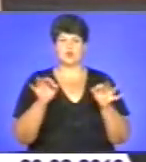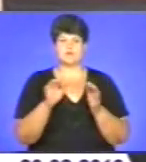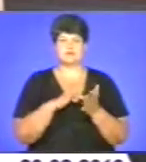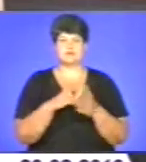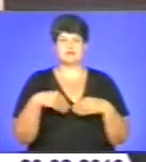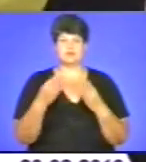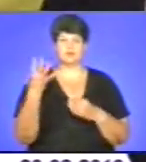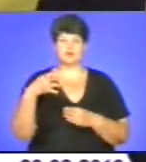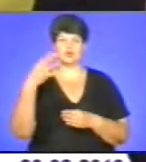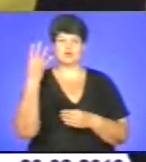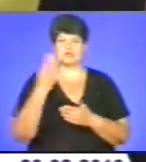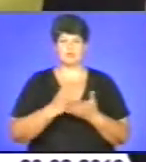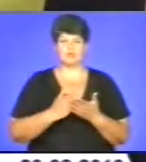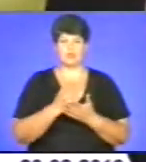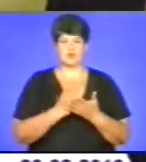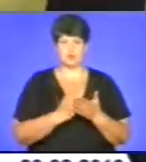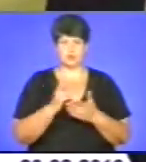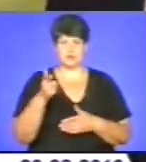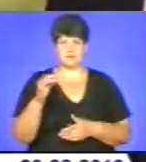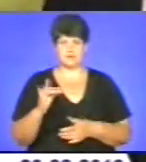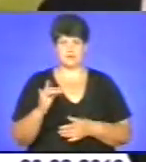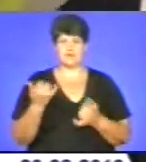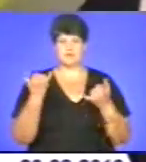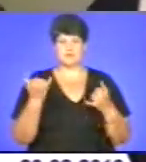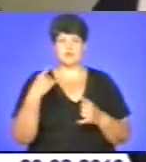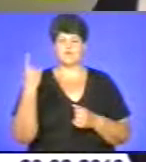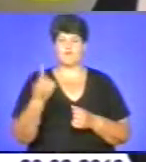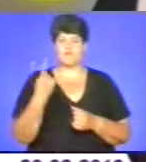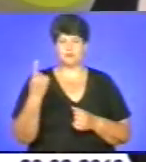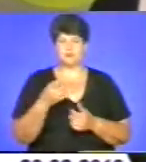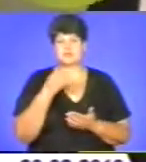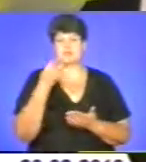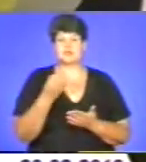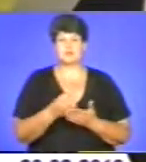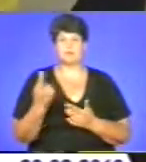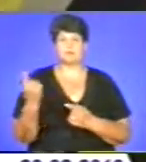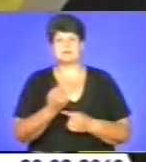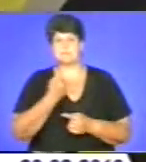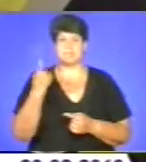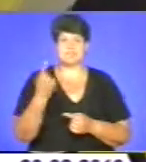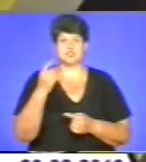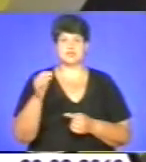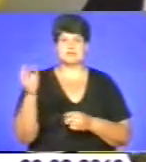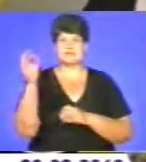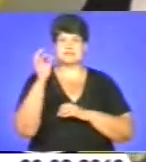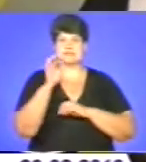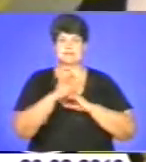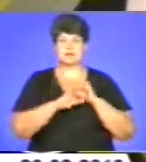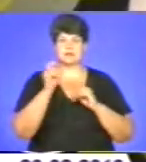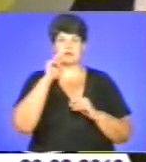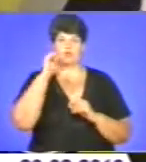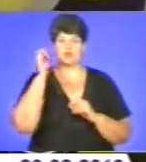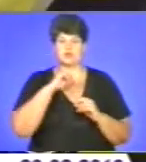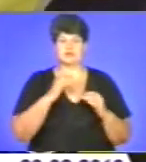послуги. Ми сьогодні в області, скажімо, одні з перших в Західній Україні, якщо говорити, в